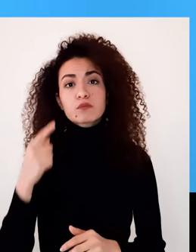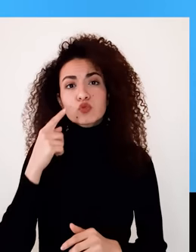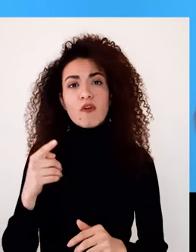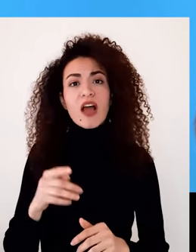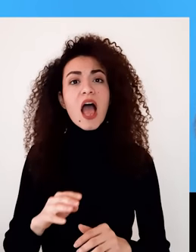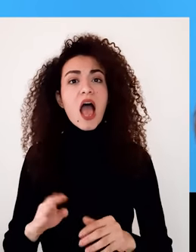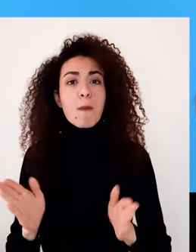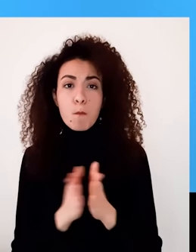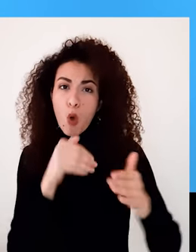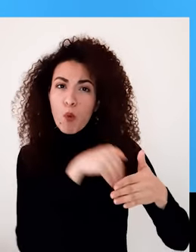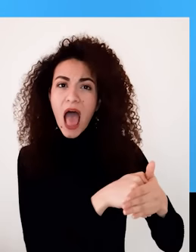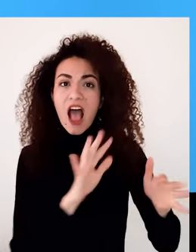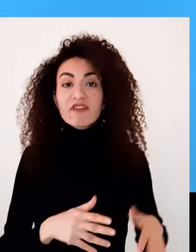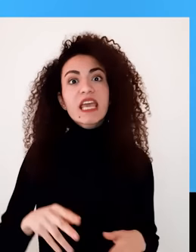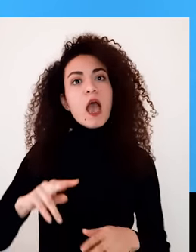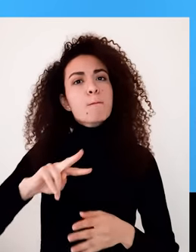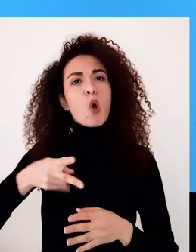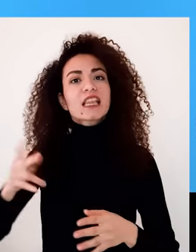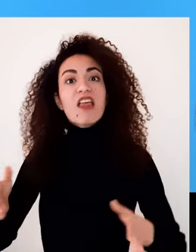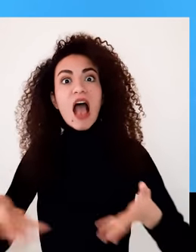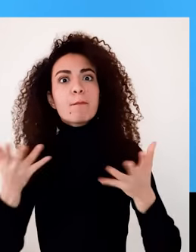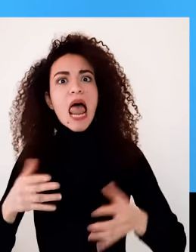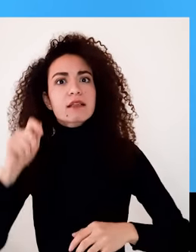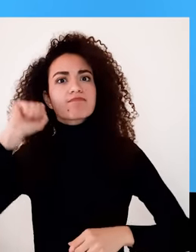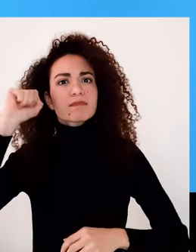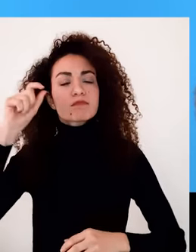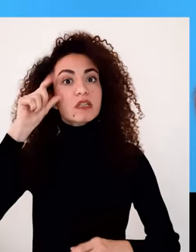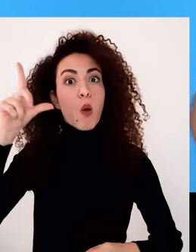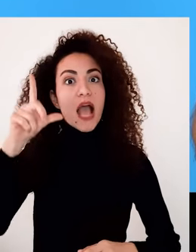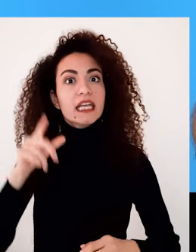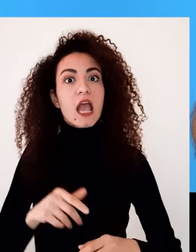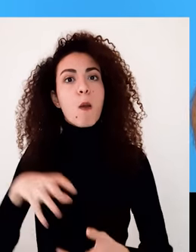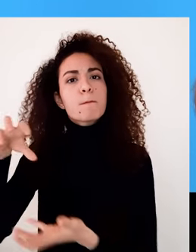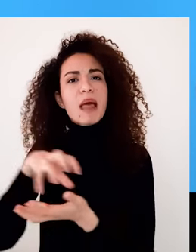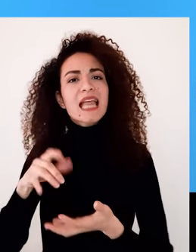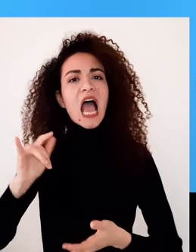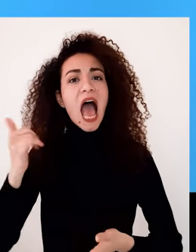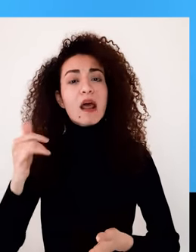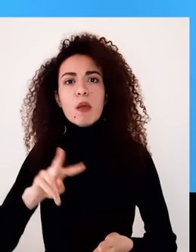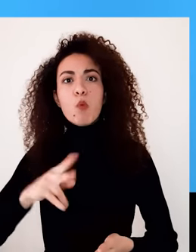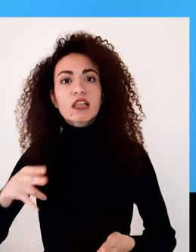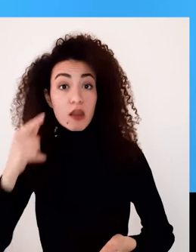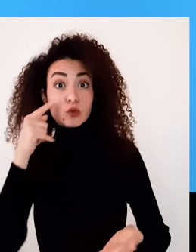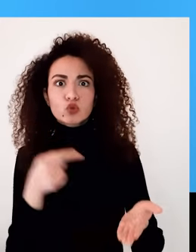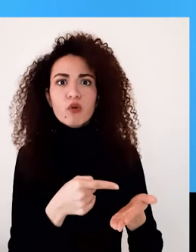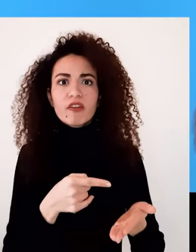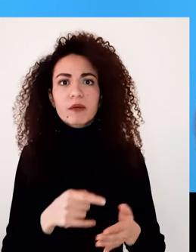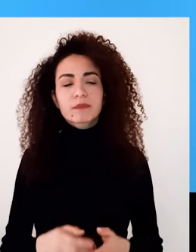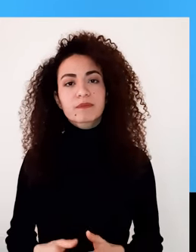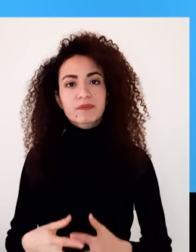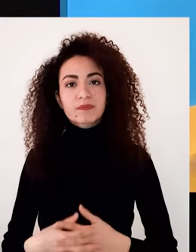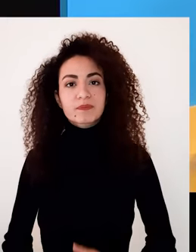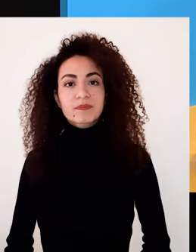عدة حملات مناصرة ناشحة بعدة دول عربية هدفها دمج الأشخاص ذوي الإعاقة أو توفير خدمات دامجة بعدة